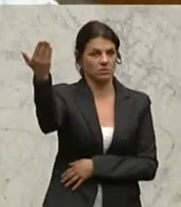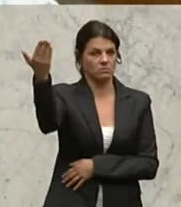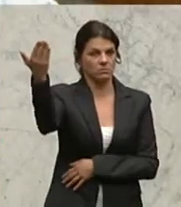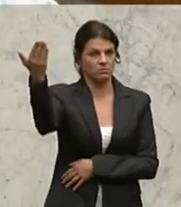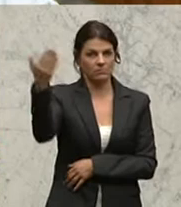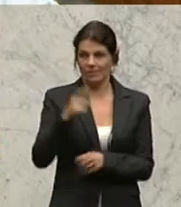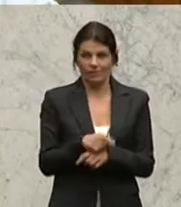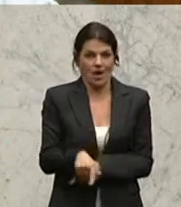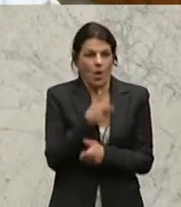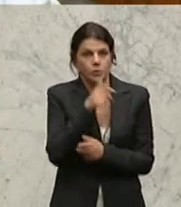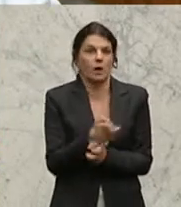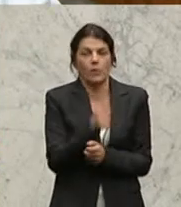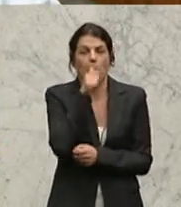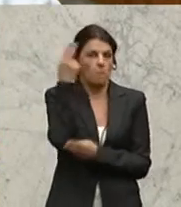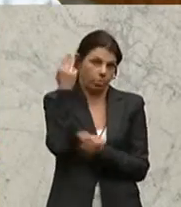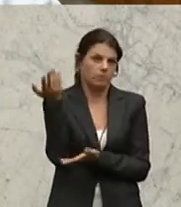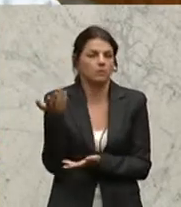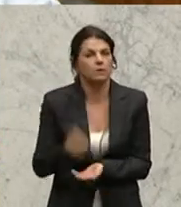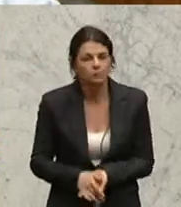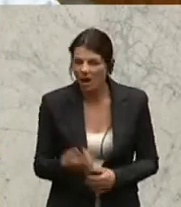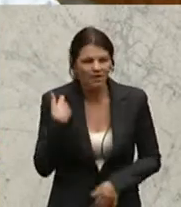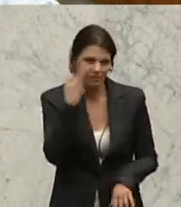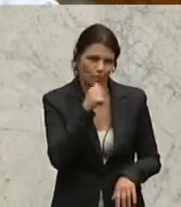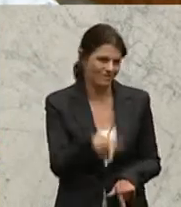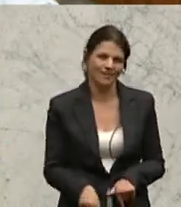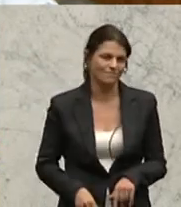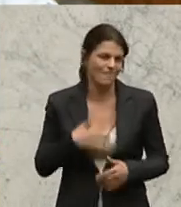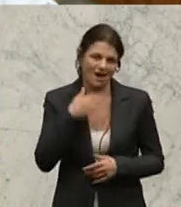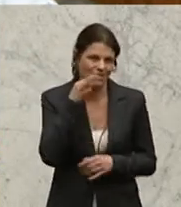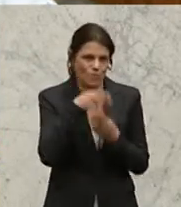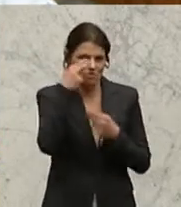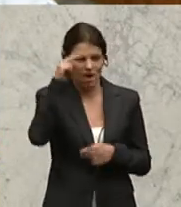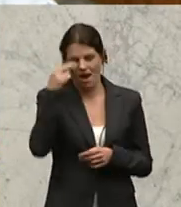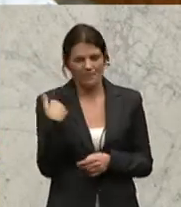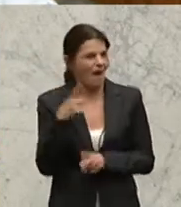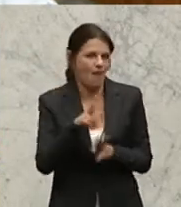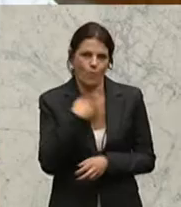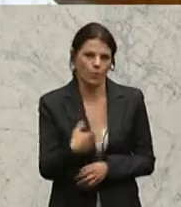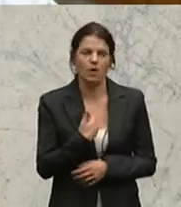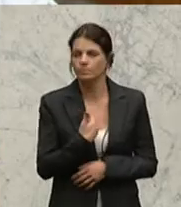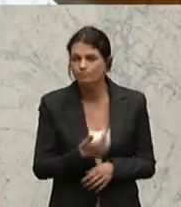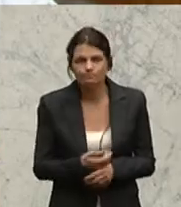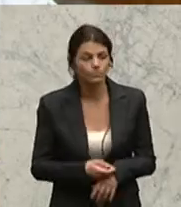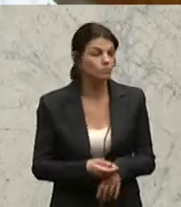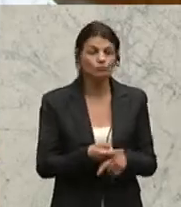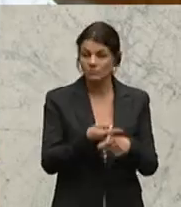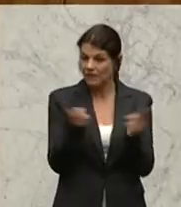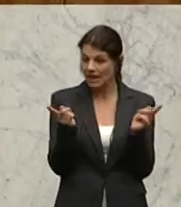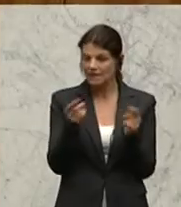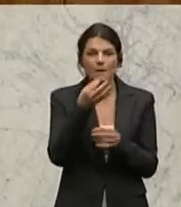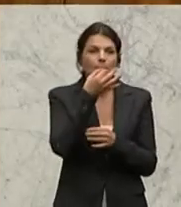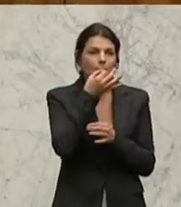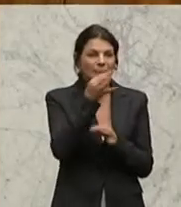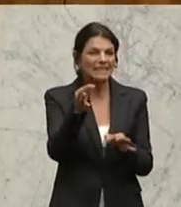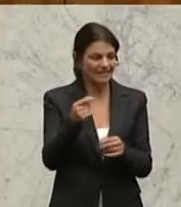Aber das wundert mich nicht, sehr geehrte Damen und Herren. Das wundert mich nicht, sehr geehrte Damen und Herren. Sie sind in bester Tradition des Herrn Metternich